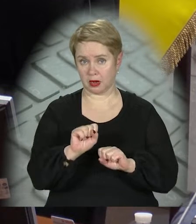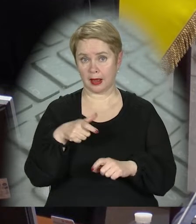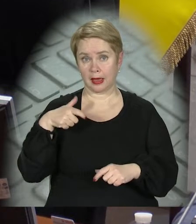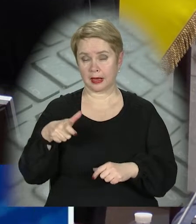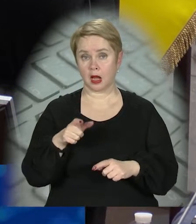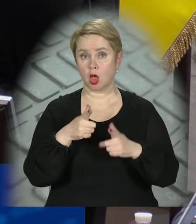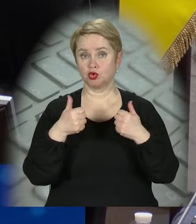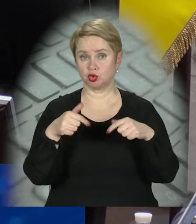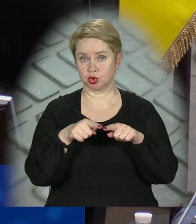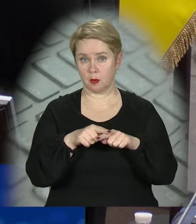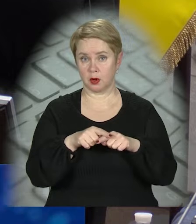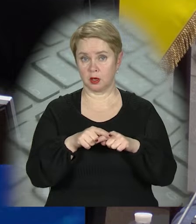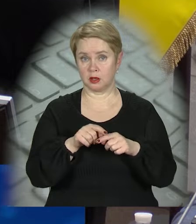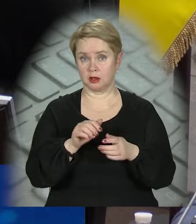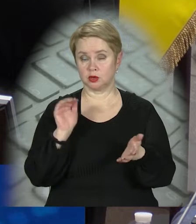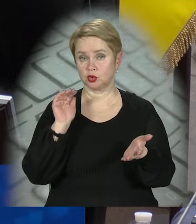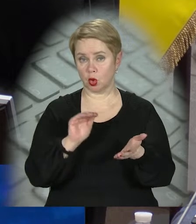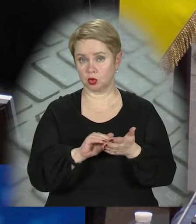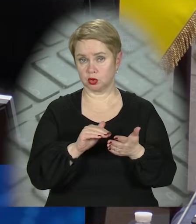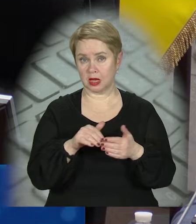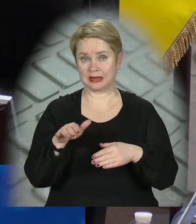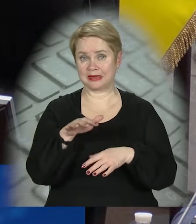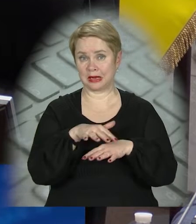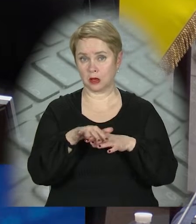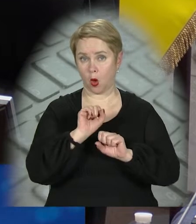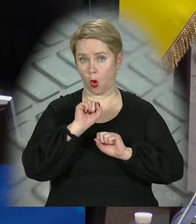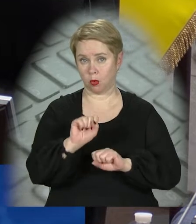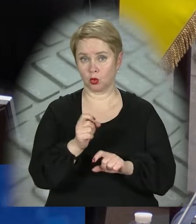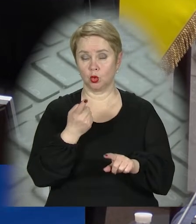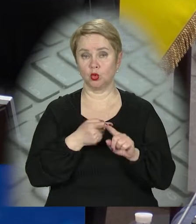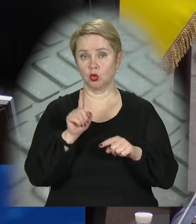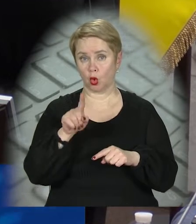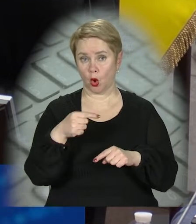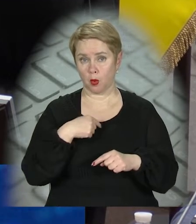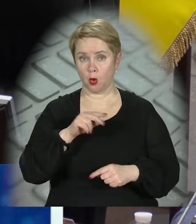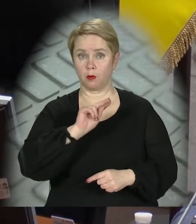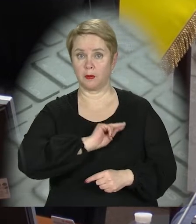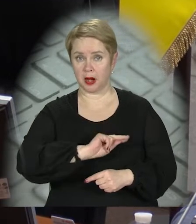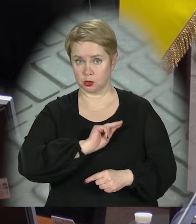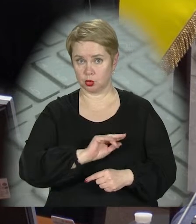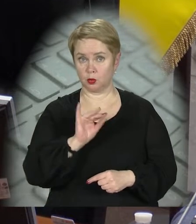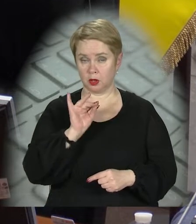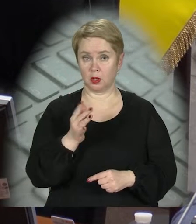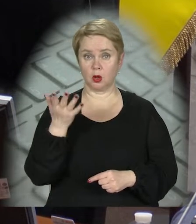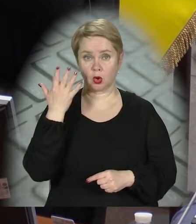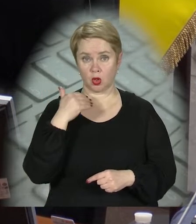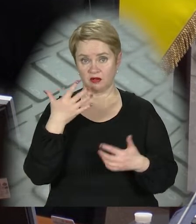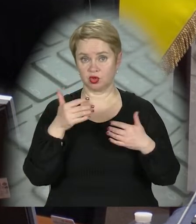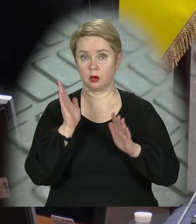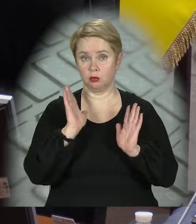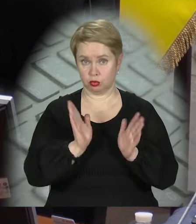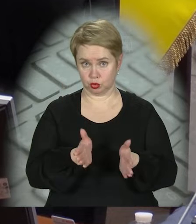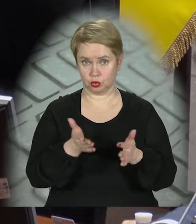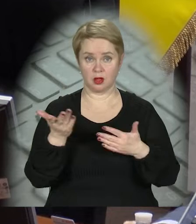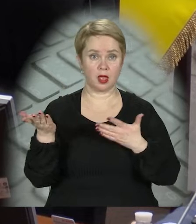Генерального штабу стосовно територіальної оборони. Тому ми працюємо і коли вже будуть